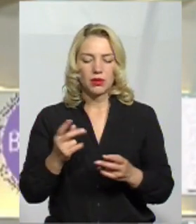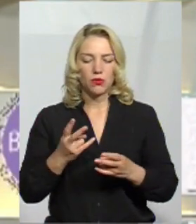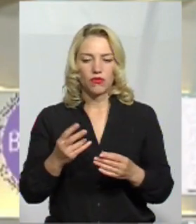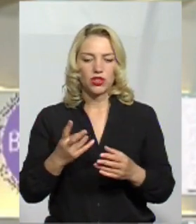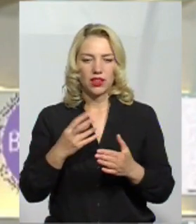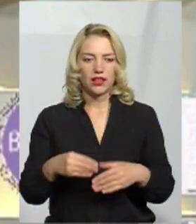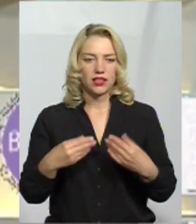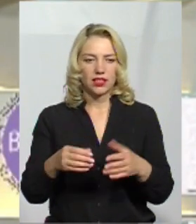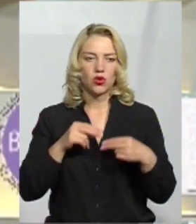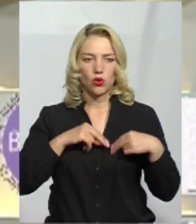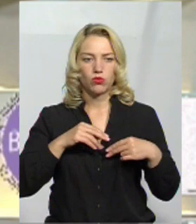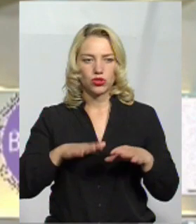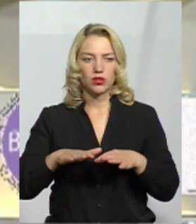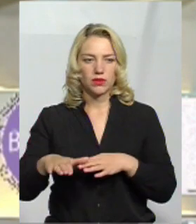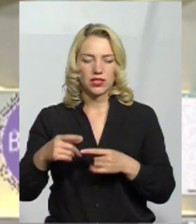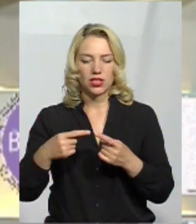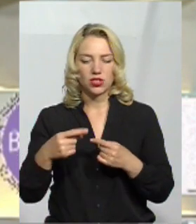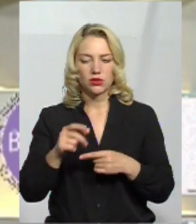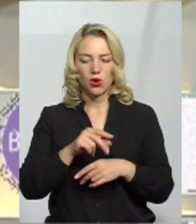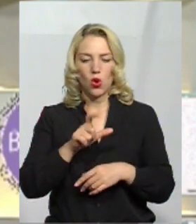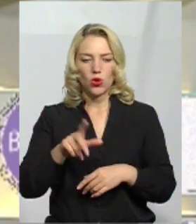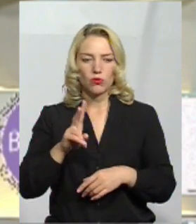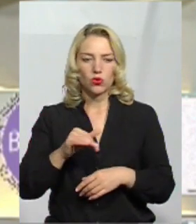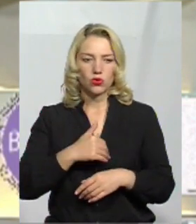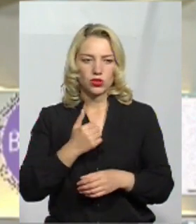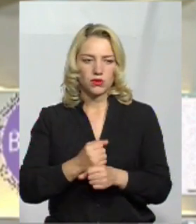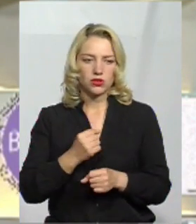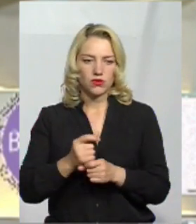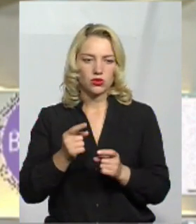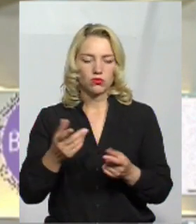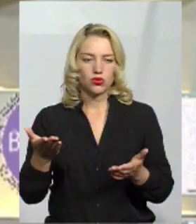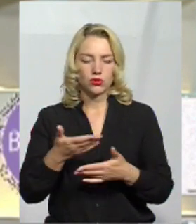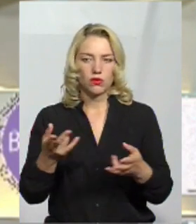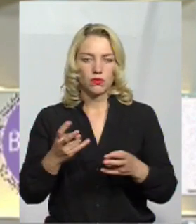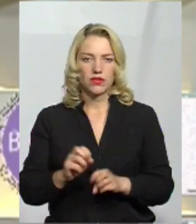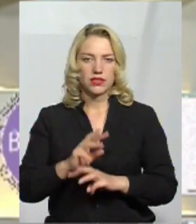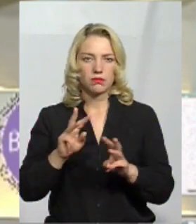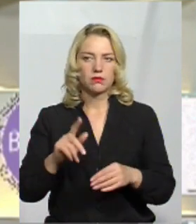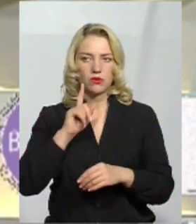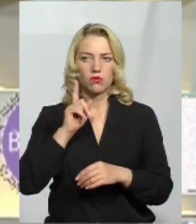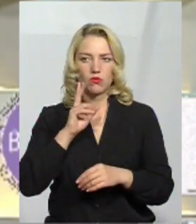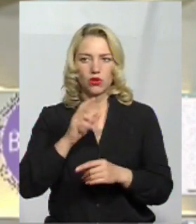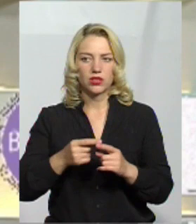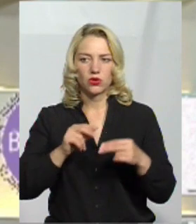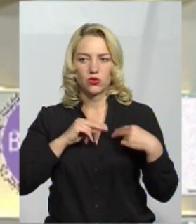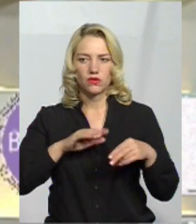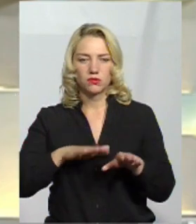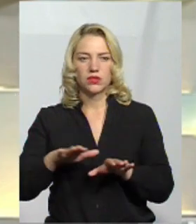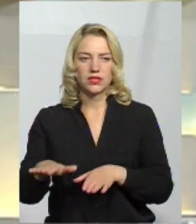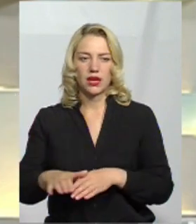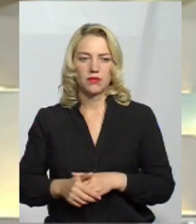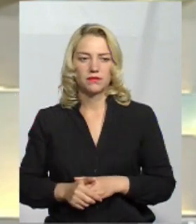надання робочих місць іншим людям, які хочуть працювати. Бо тому, що ми маємо забезпечувати молодь безпосередньо трудовими місцями.